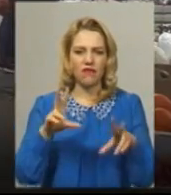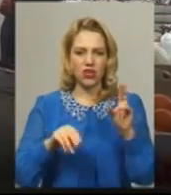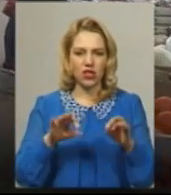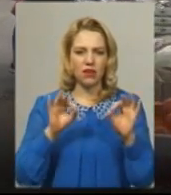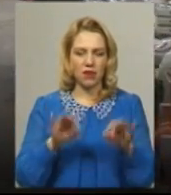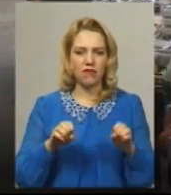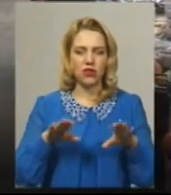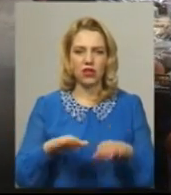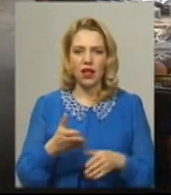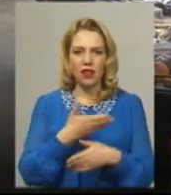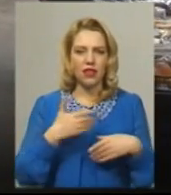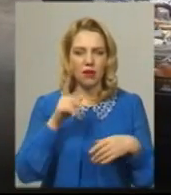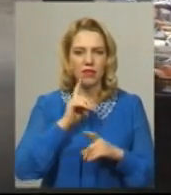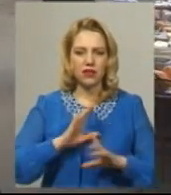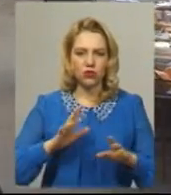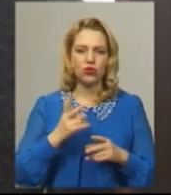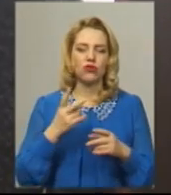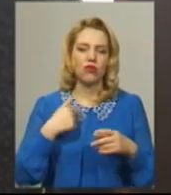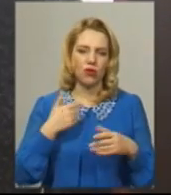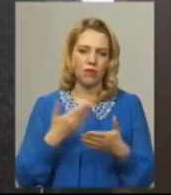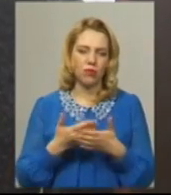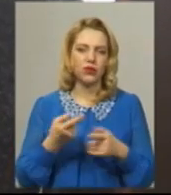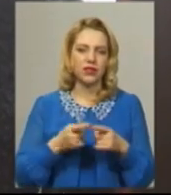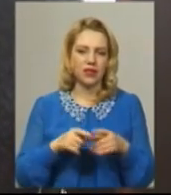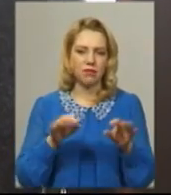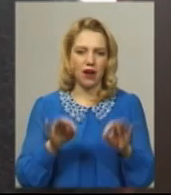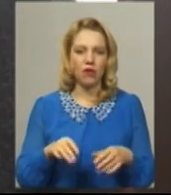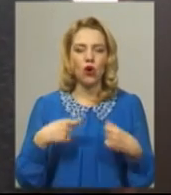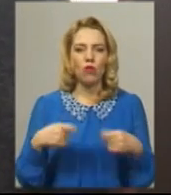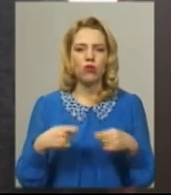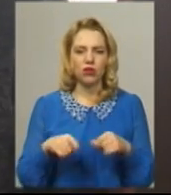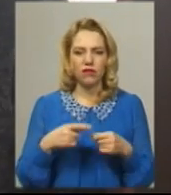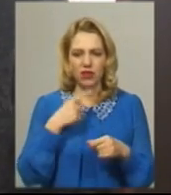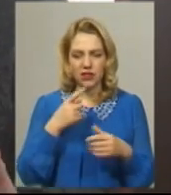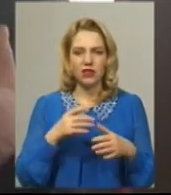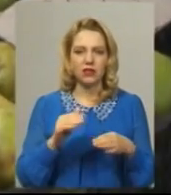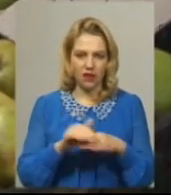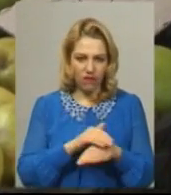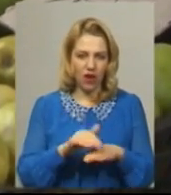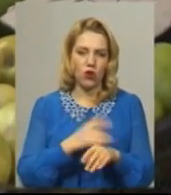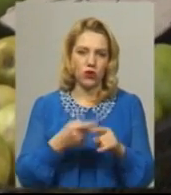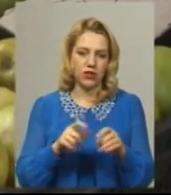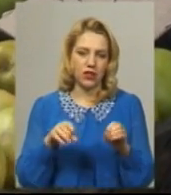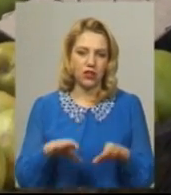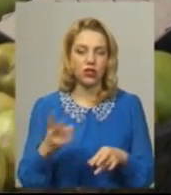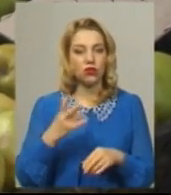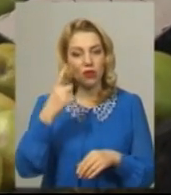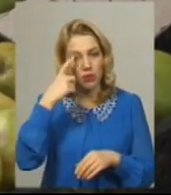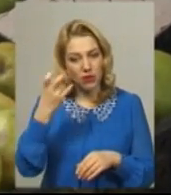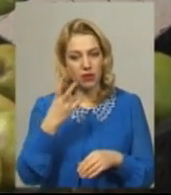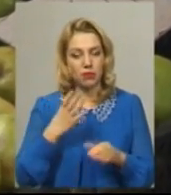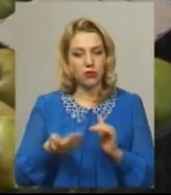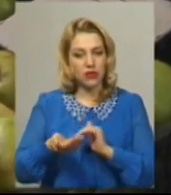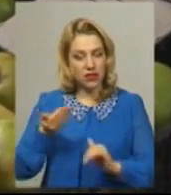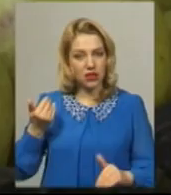Нам неудобно, нам не зручно, але, мабуть, це правильно. Продавець Валерій Муха також схвалює таке рішення, але вважає, що попередити потрібно було